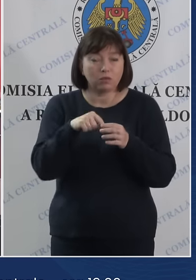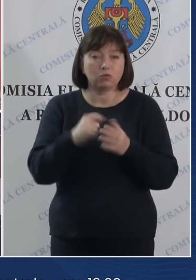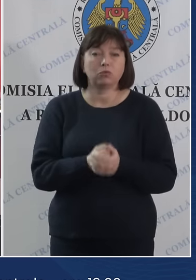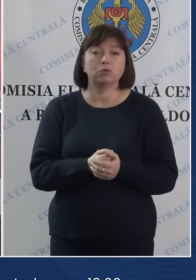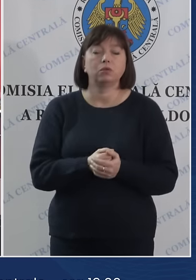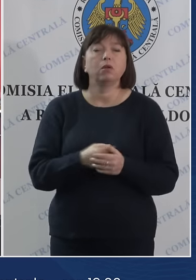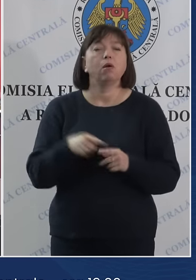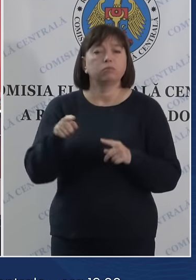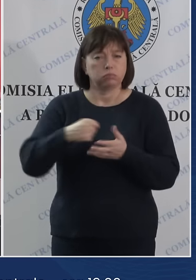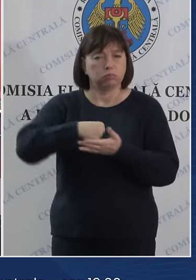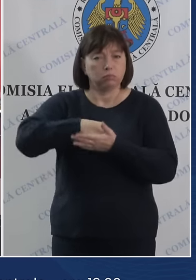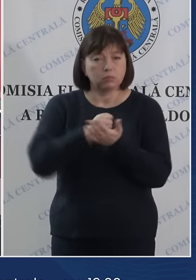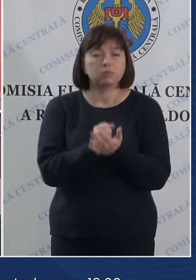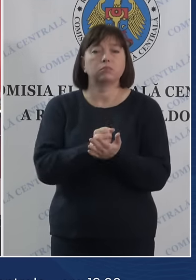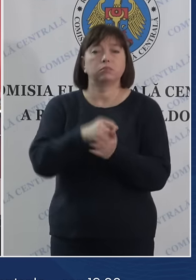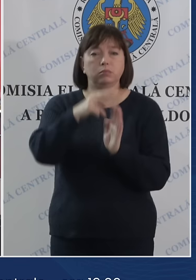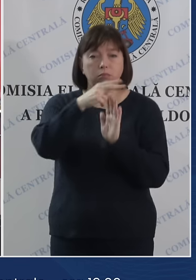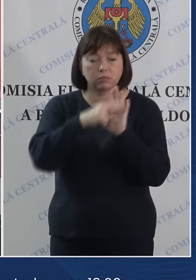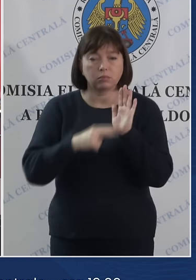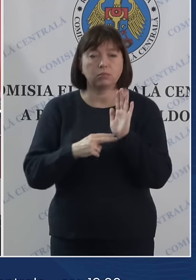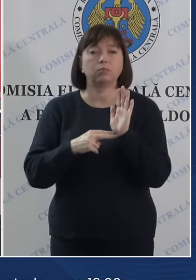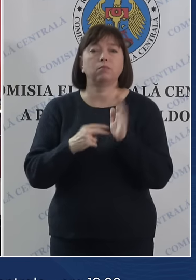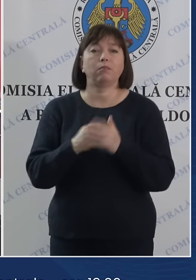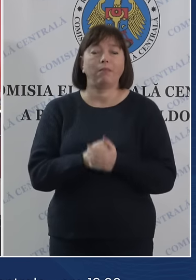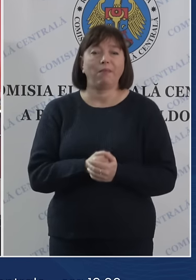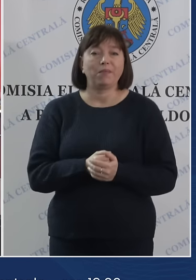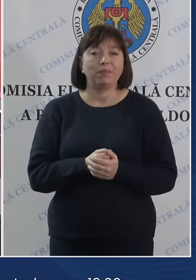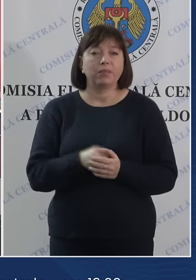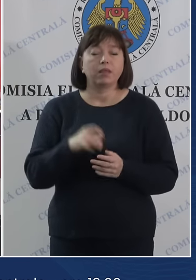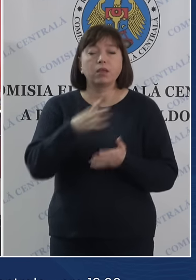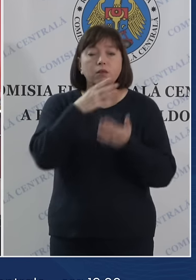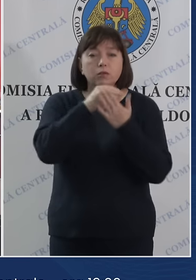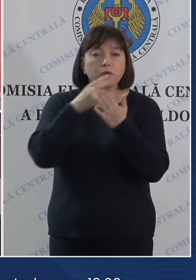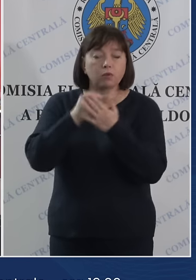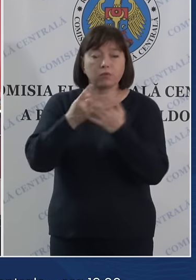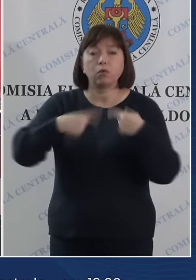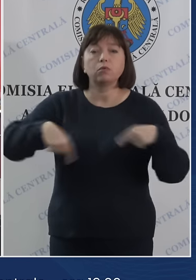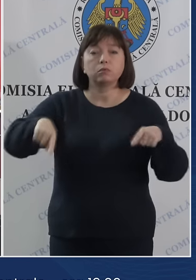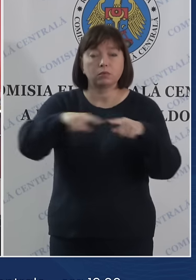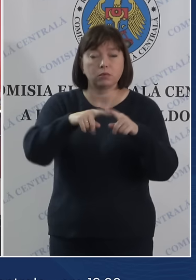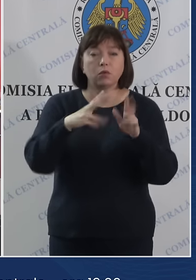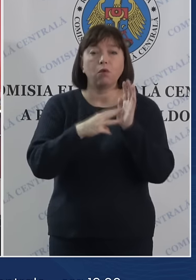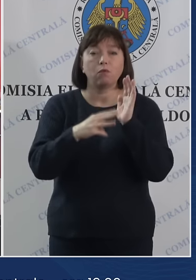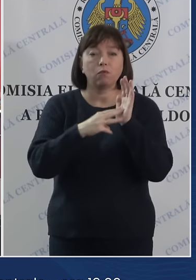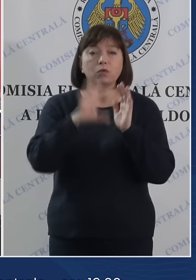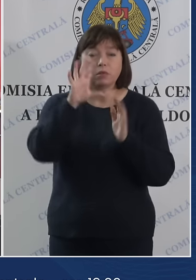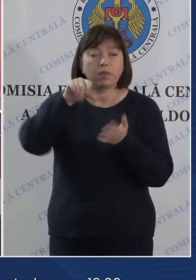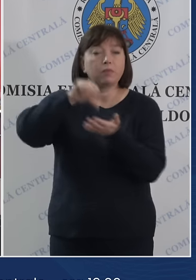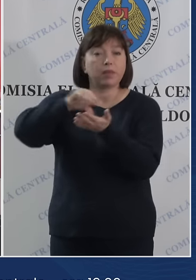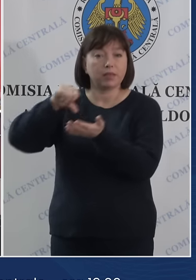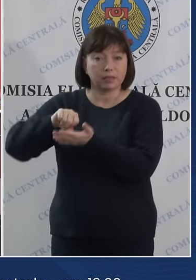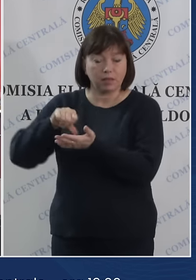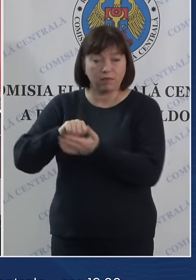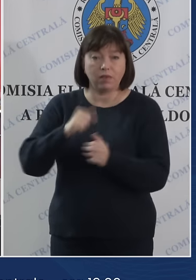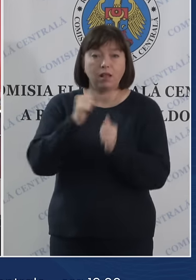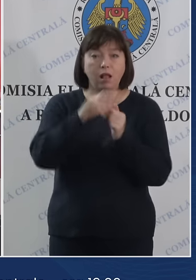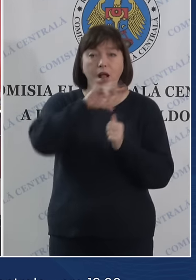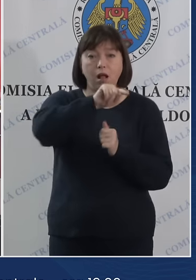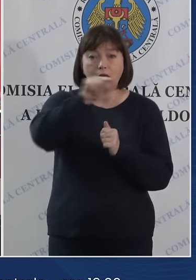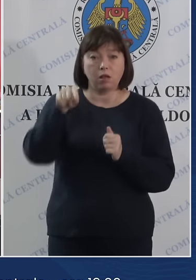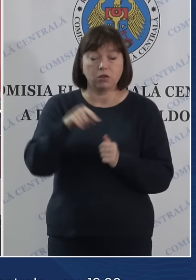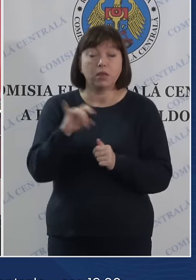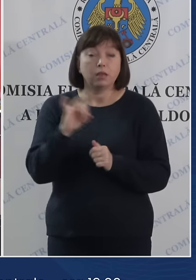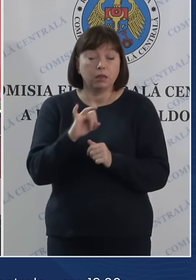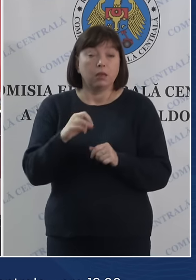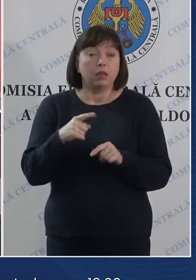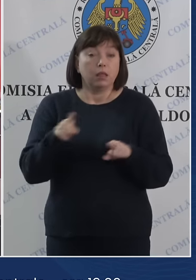confirmați în total, constituind pe circunscripție electorală 85 de reprezentanți. Astfel,